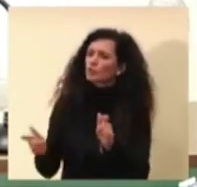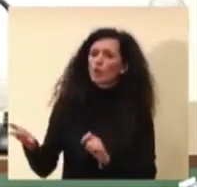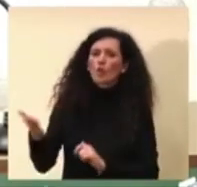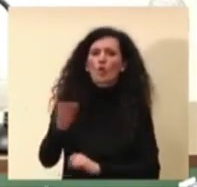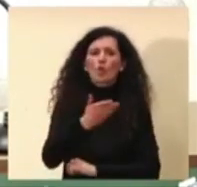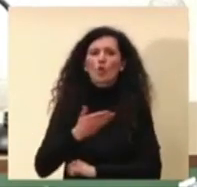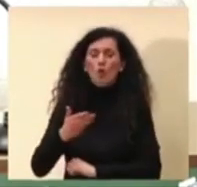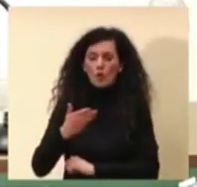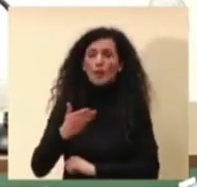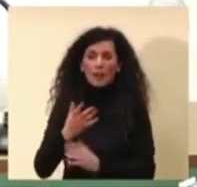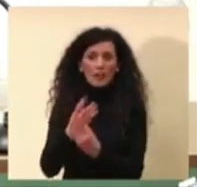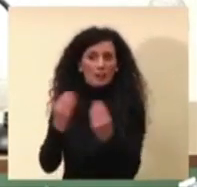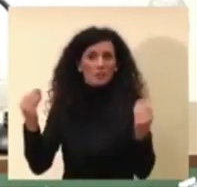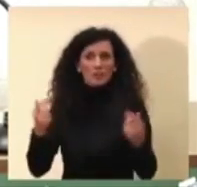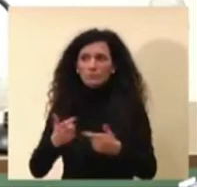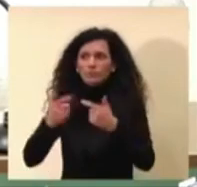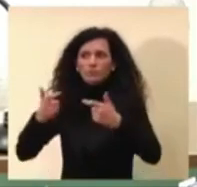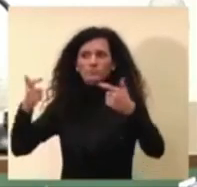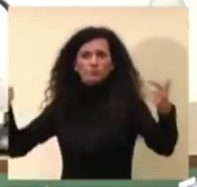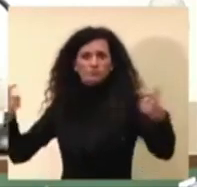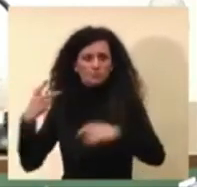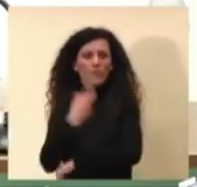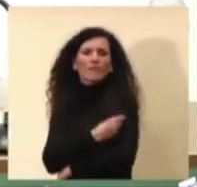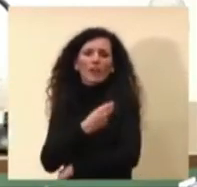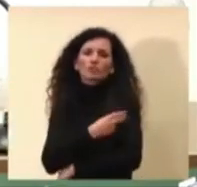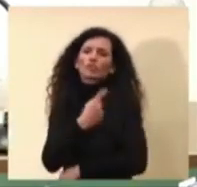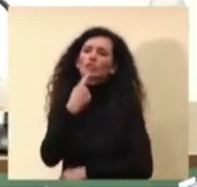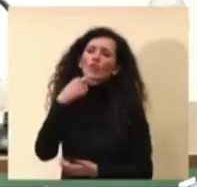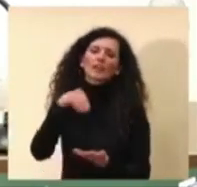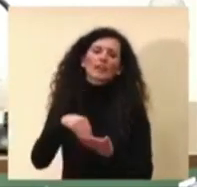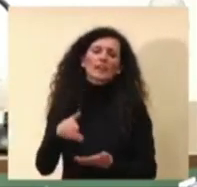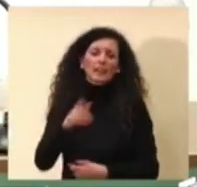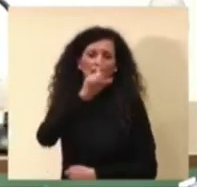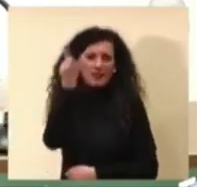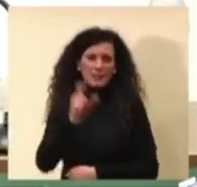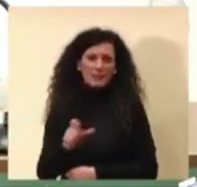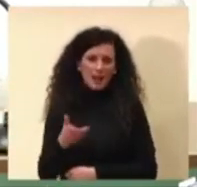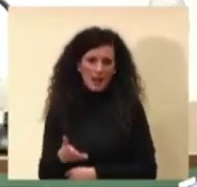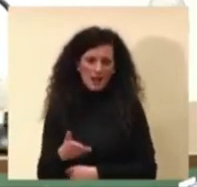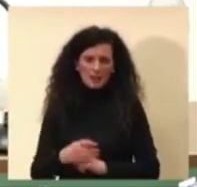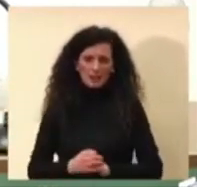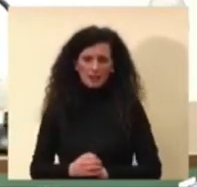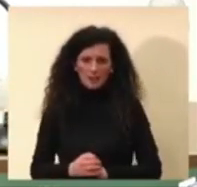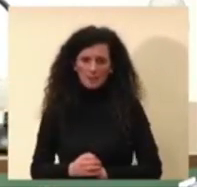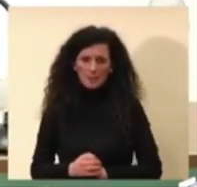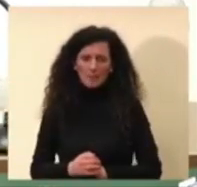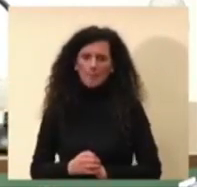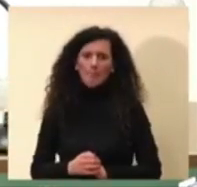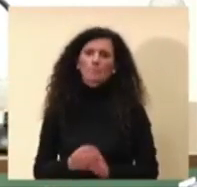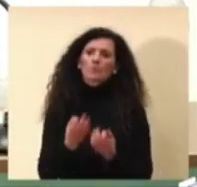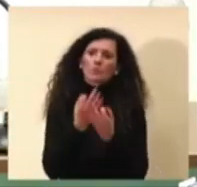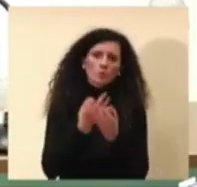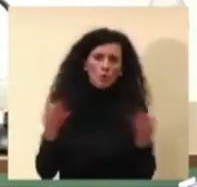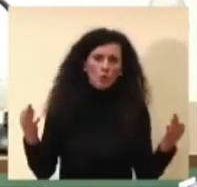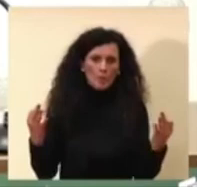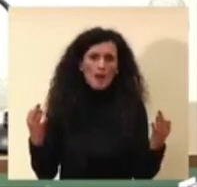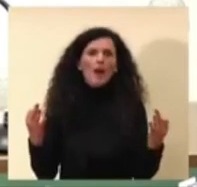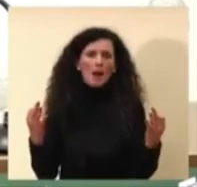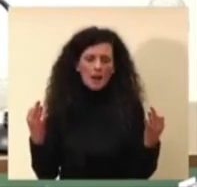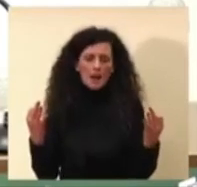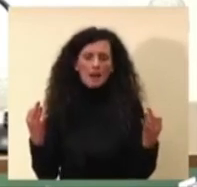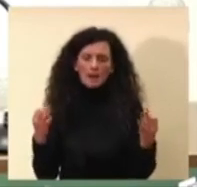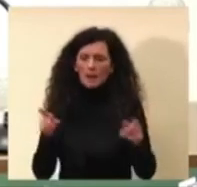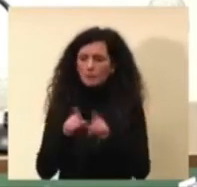soggetti che risiedono in questo paese ovviamente dando in questo momento come giustamente